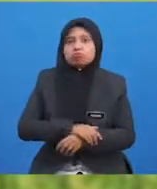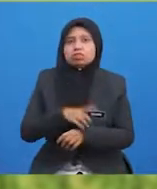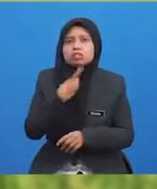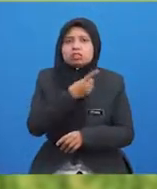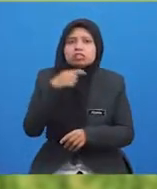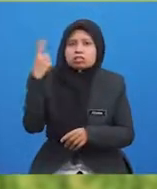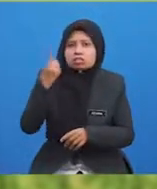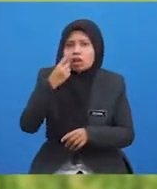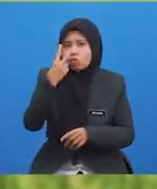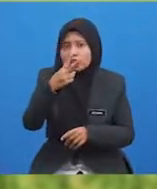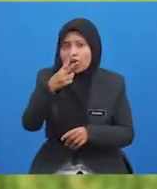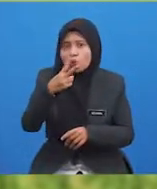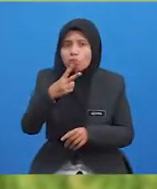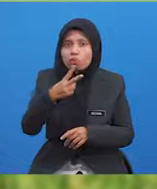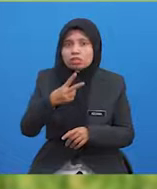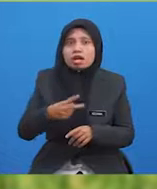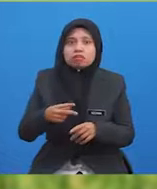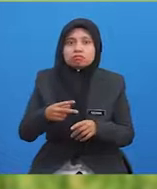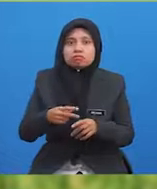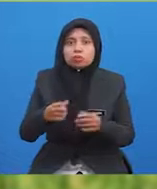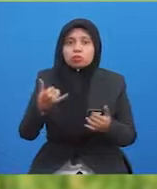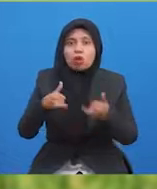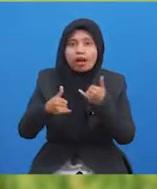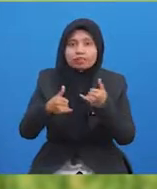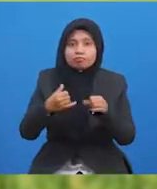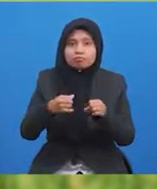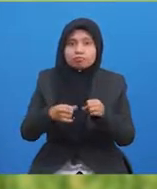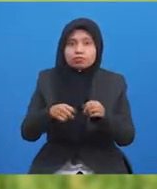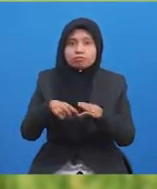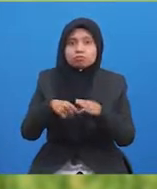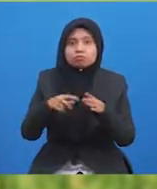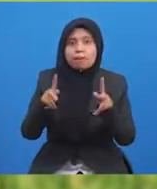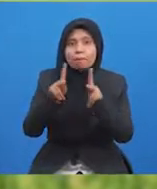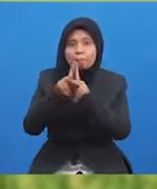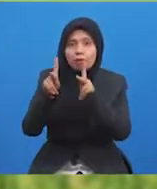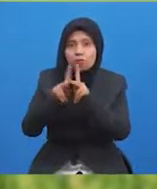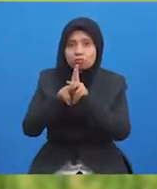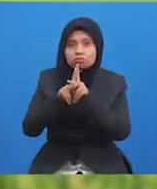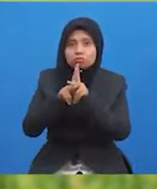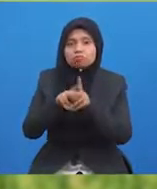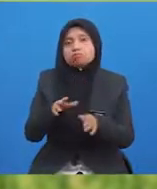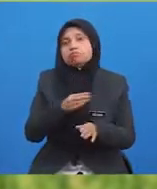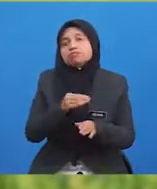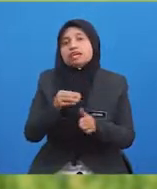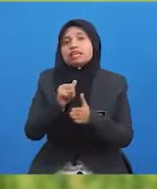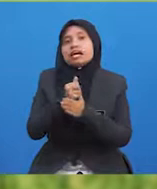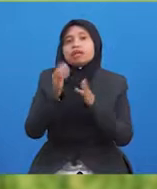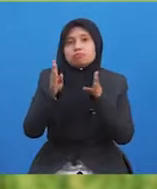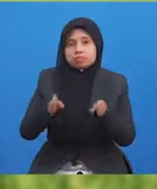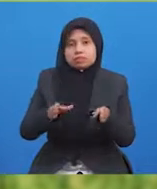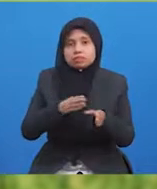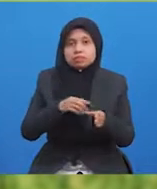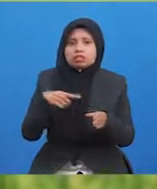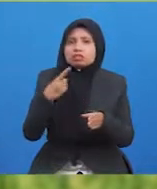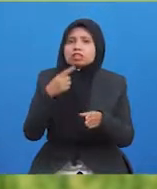pertandingan sukan di peringkat kampung, negeri, kebangsaan dan antarabangsa. Kita juga sering